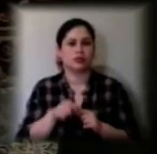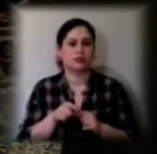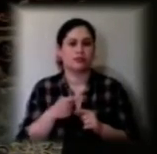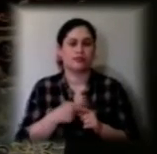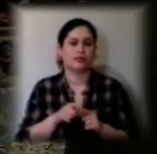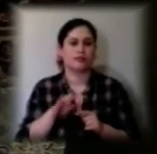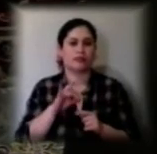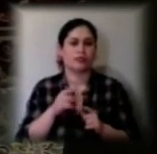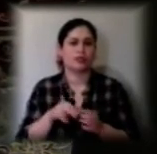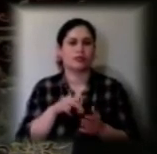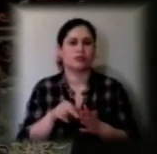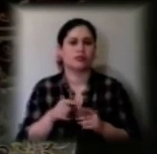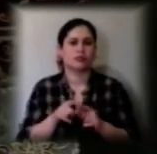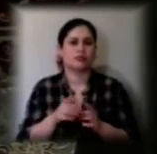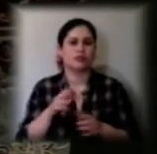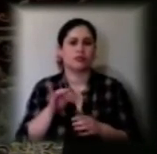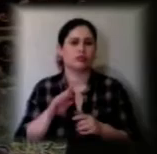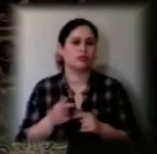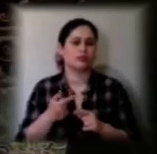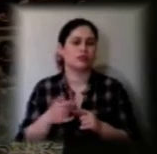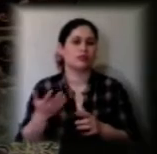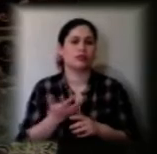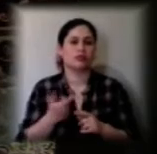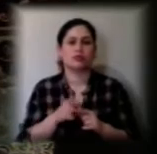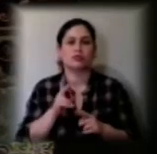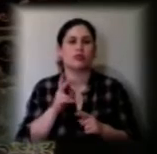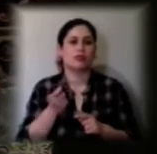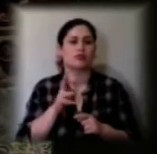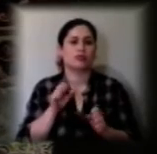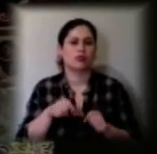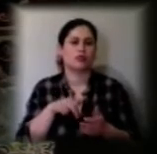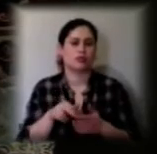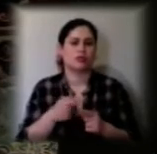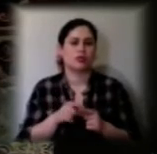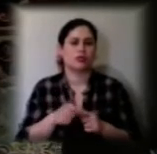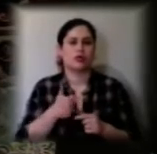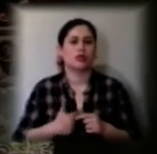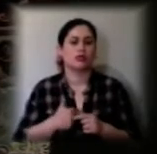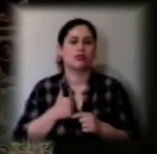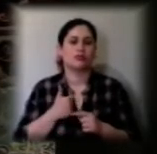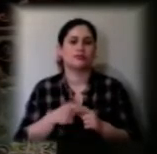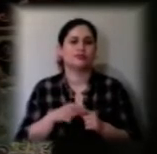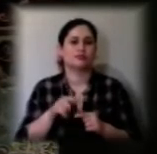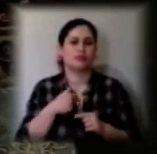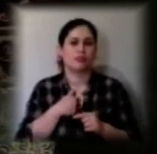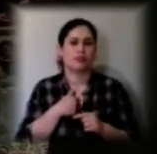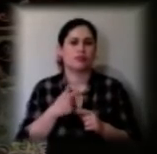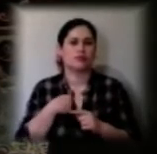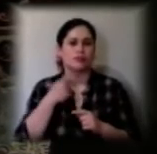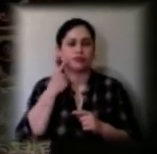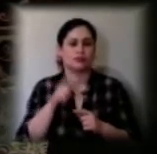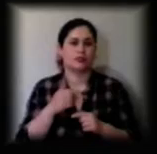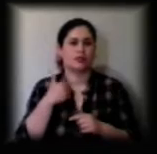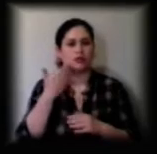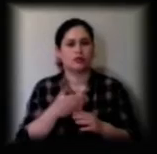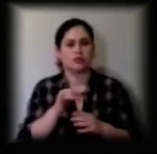пройшов такий путь, який мало хто пройшов. Такий героїчний, я завжди низько вклоняюся